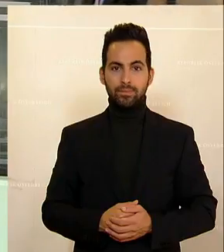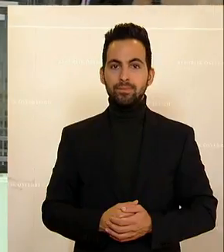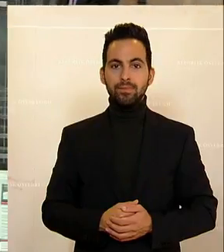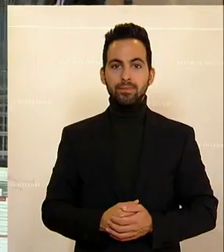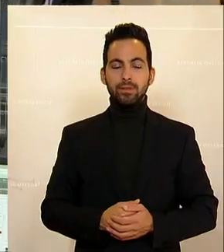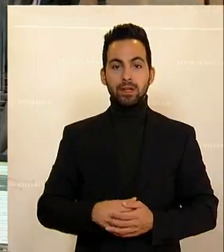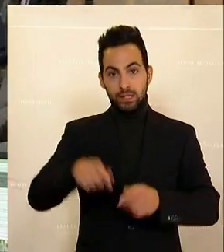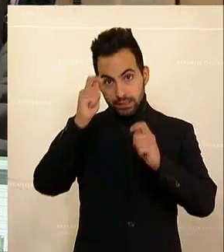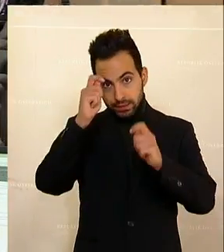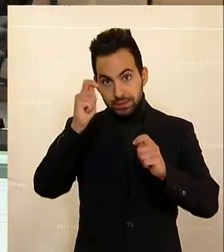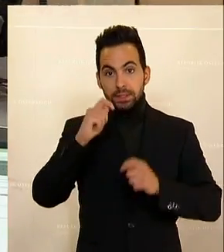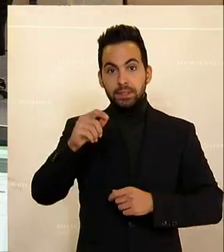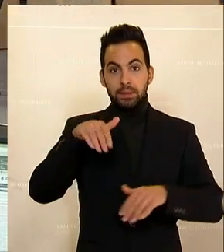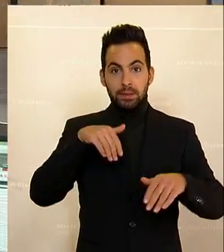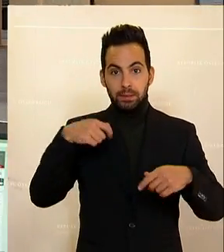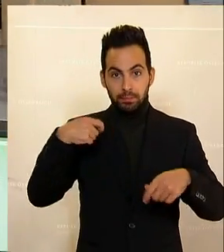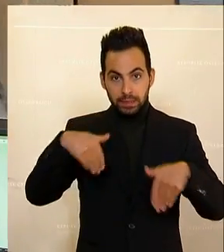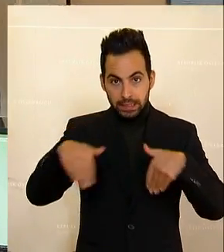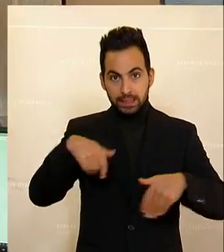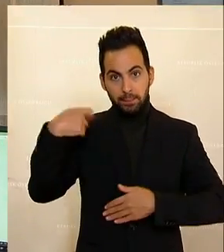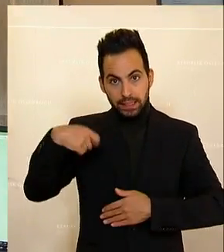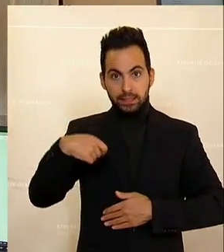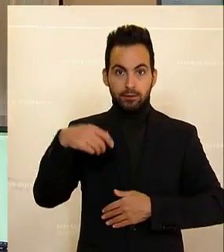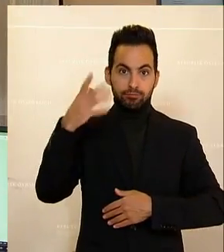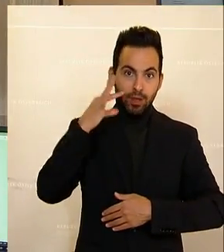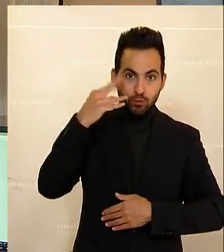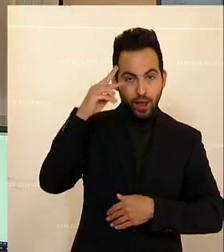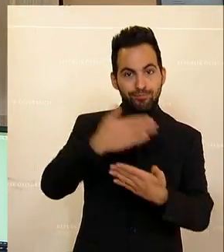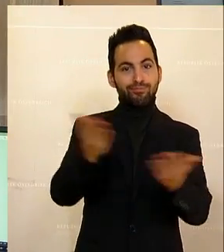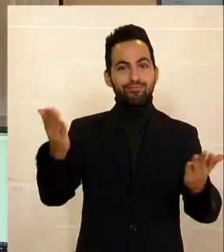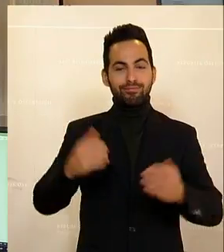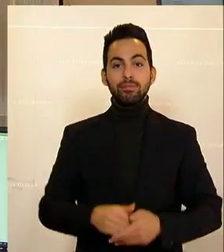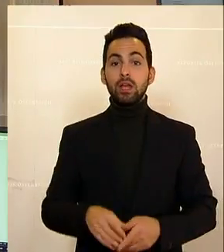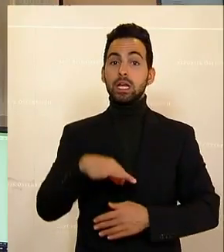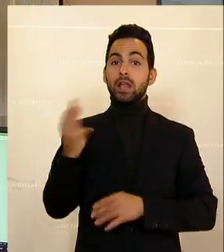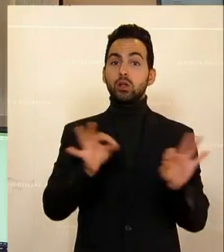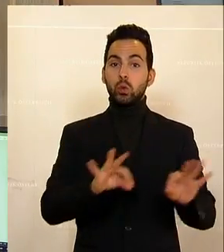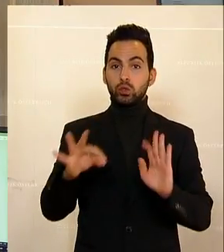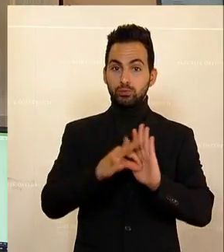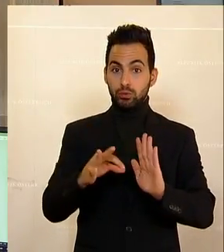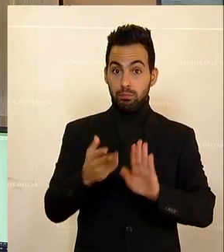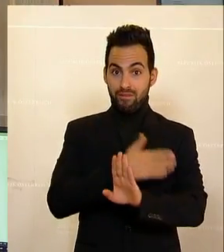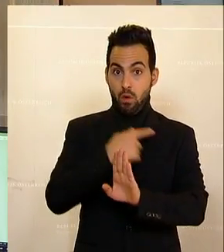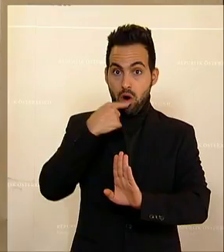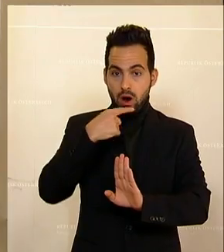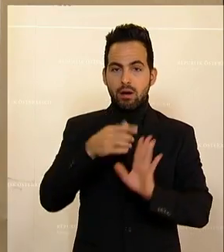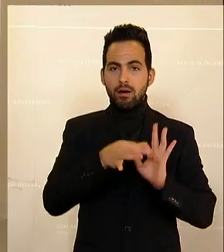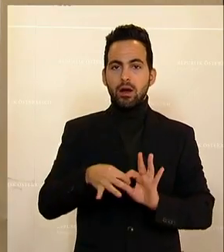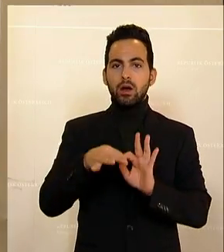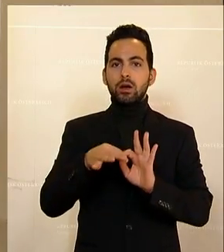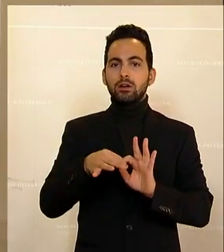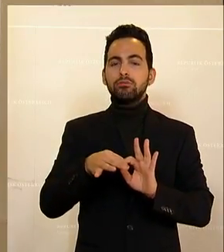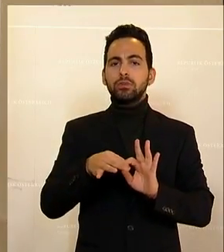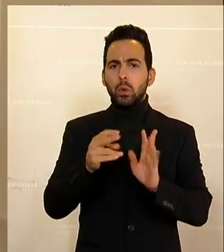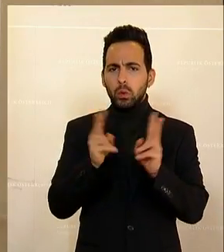Er wünscht sich einen sogenannten Fast-Track für die Hot-Wears-Root-Card. Jetzt am Wort ist der Sozialspeicher der Grünen, Markus Kotzer. Zu dem ich reden